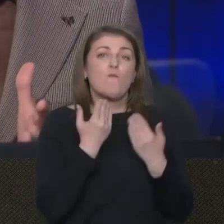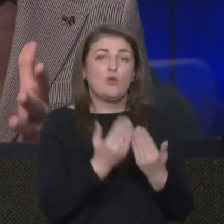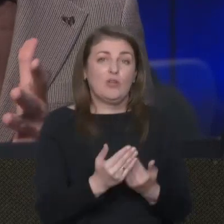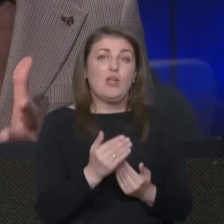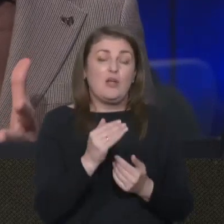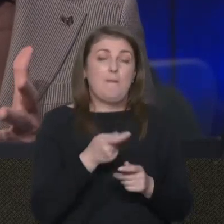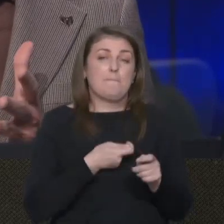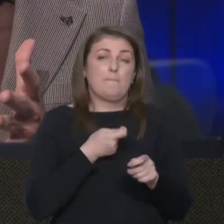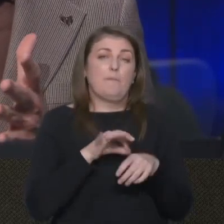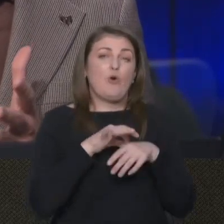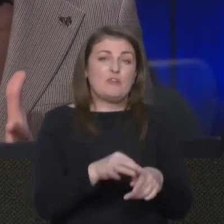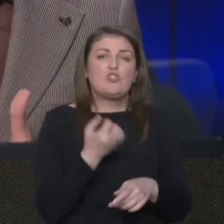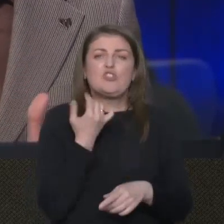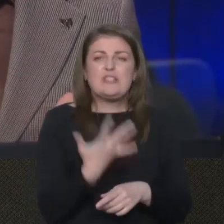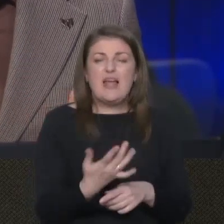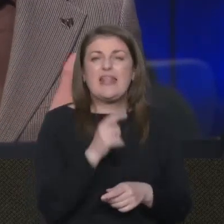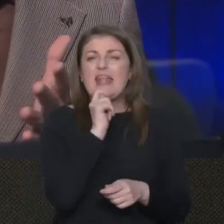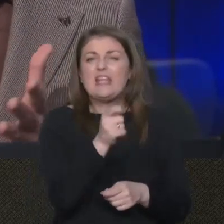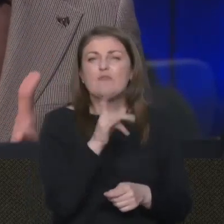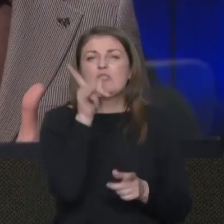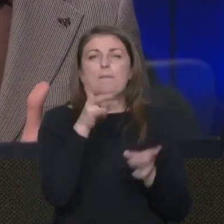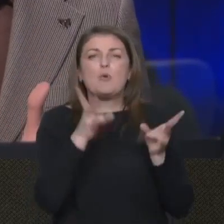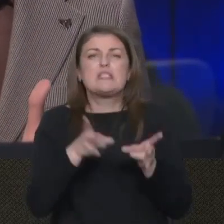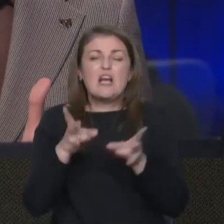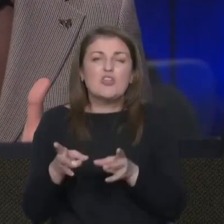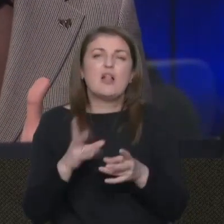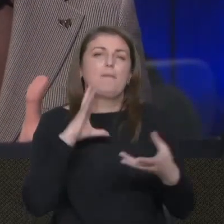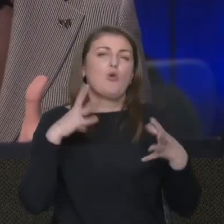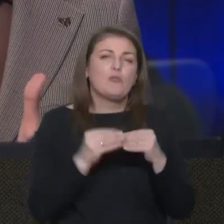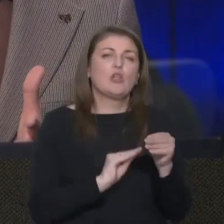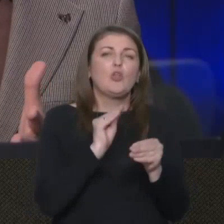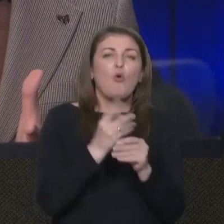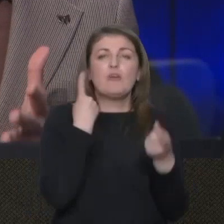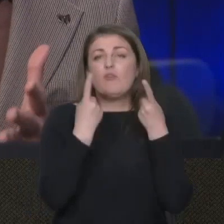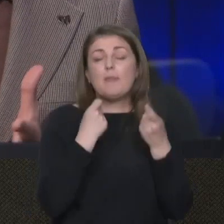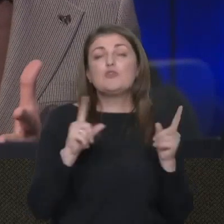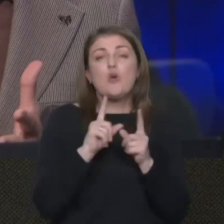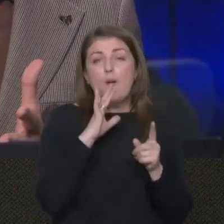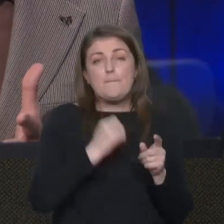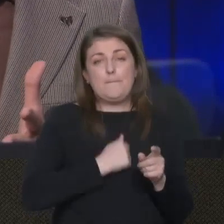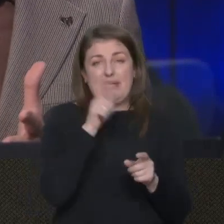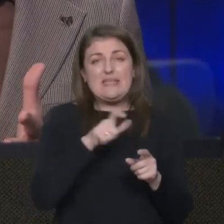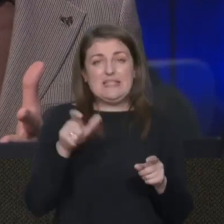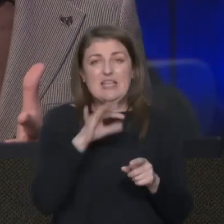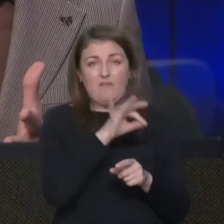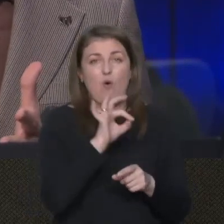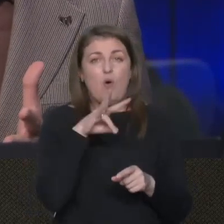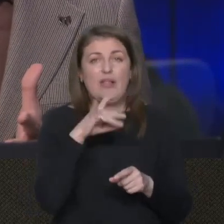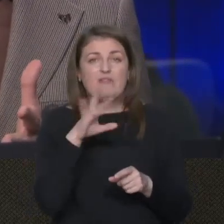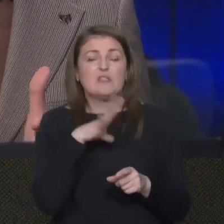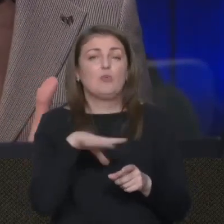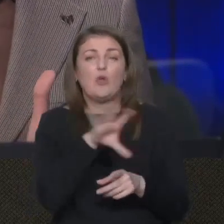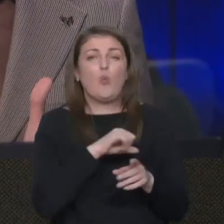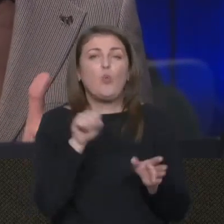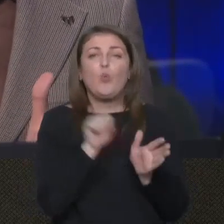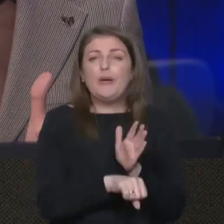провівши численні інтерв'ю з постраждалими, проаналізували додаткову інформацію, і що бійці-воленівці були вбиті